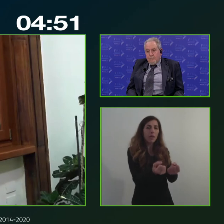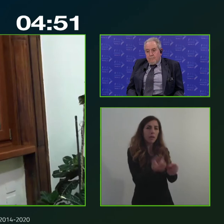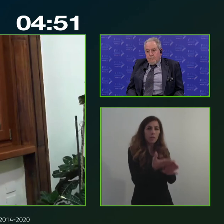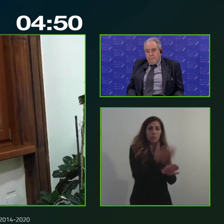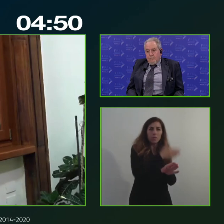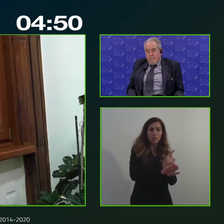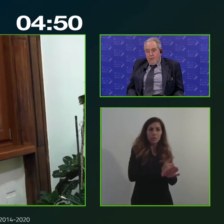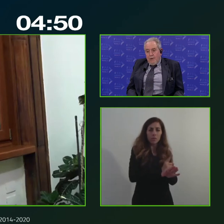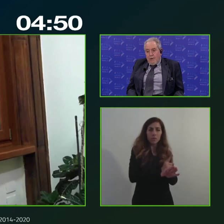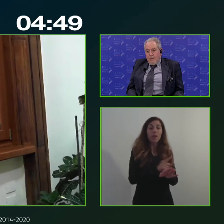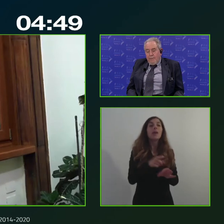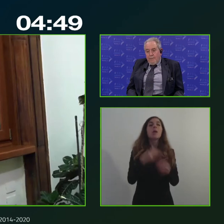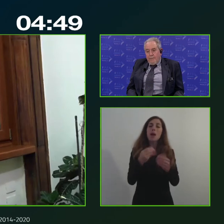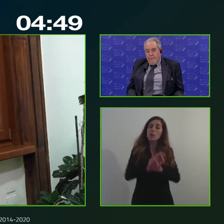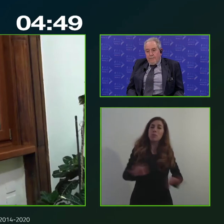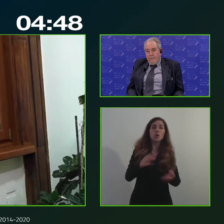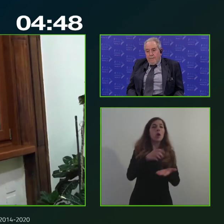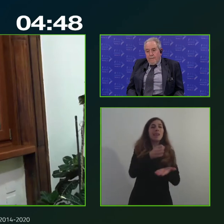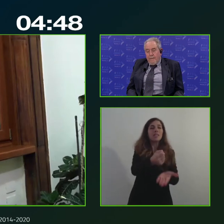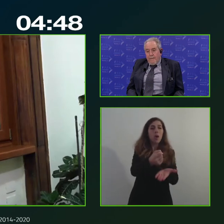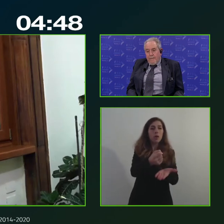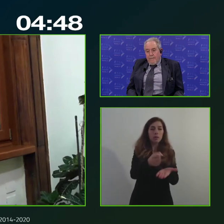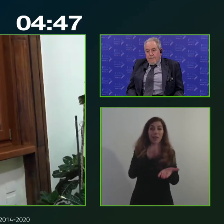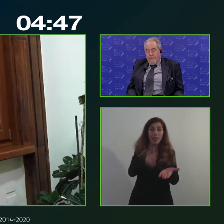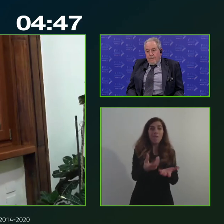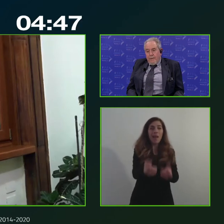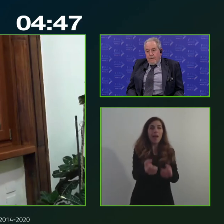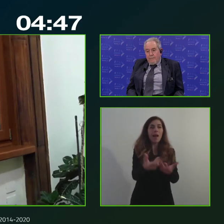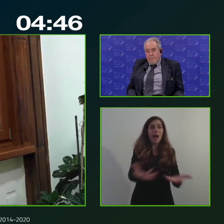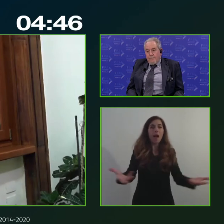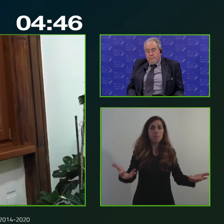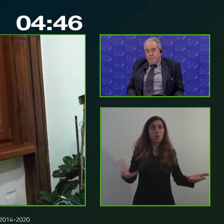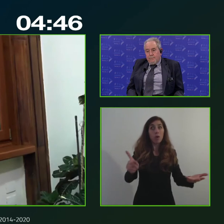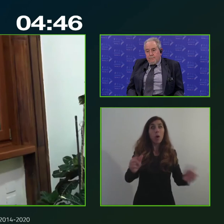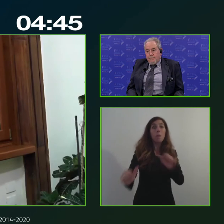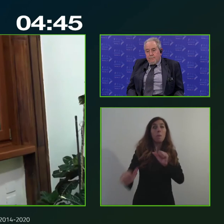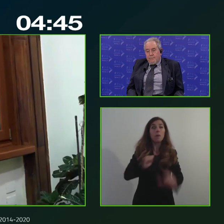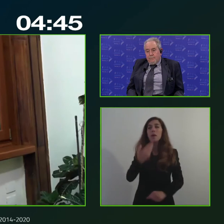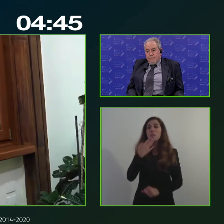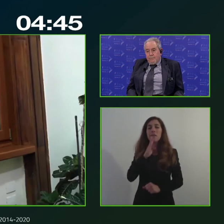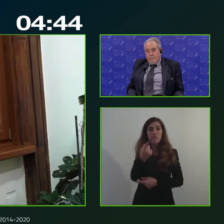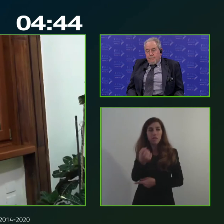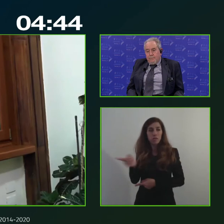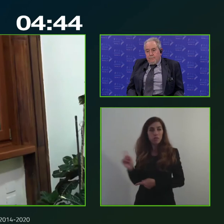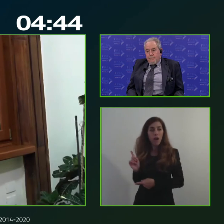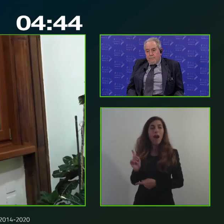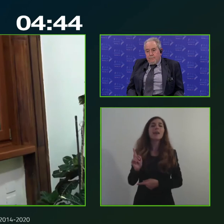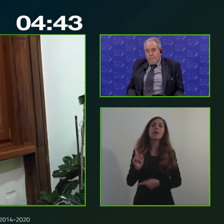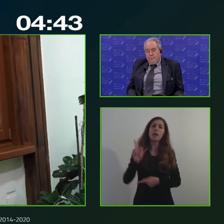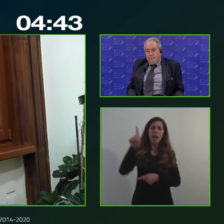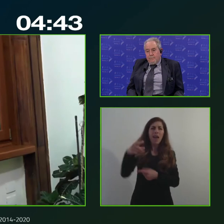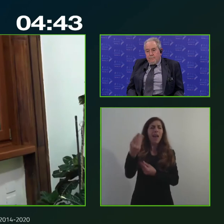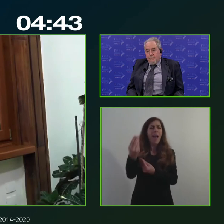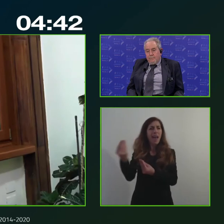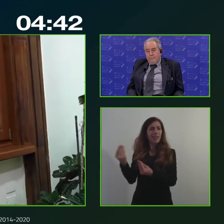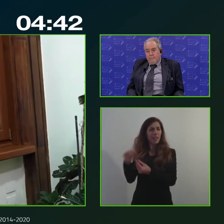disponibili da poter mettere in campo ma i beneficiari mi riferisco ripeto anche agli enti locali ma anche ai beneficiari privati